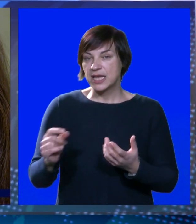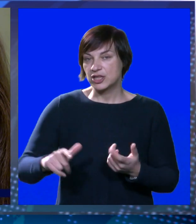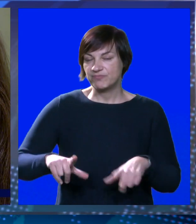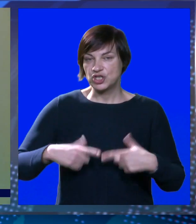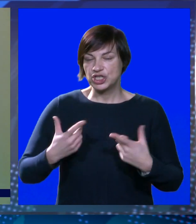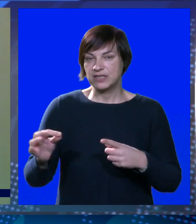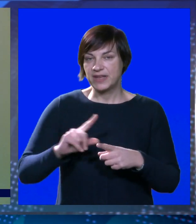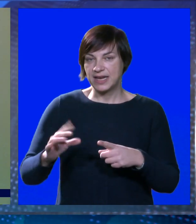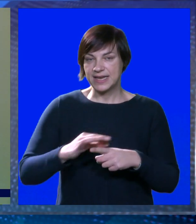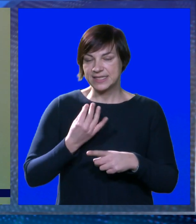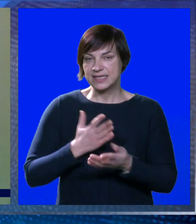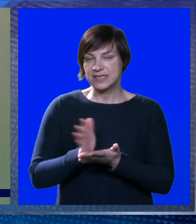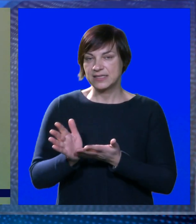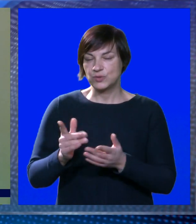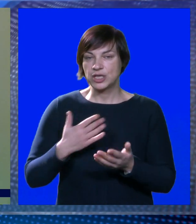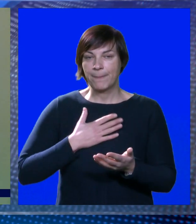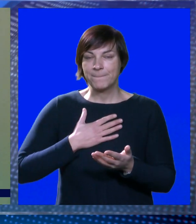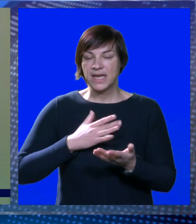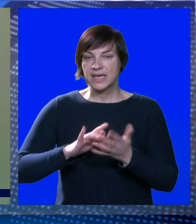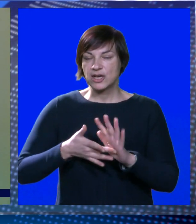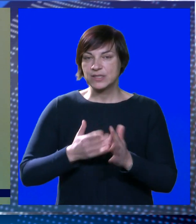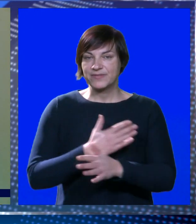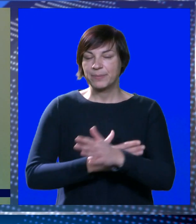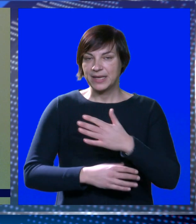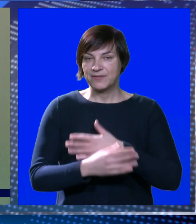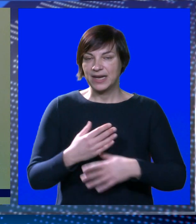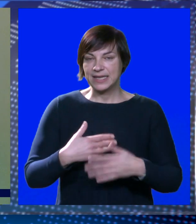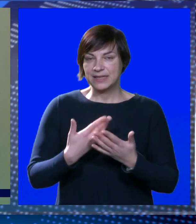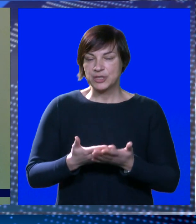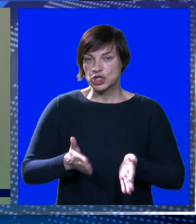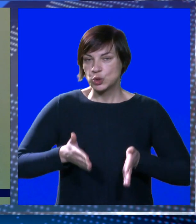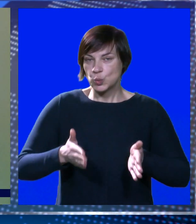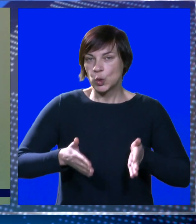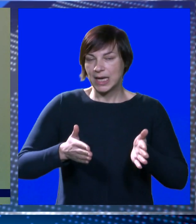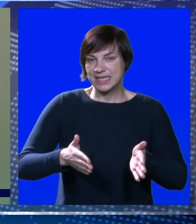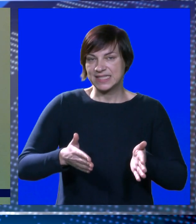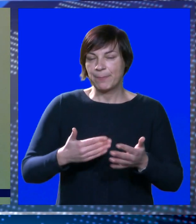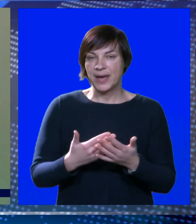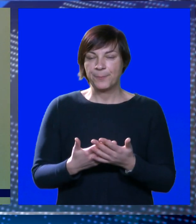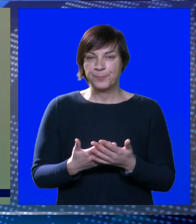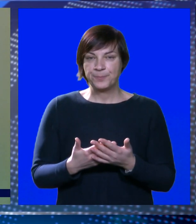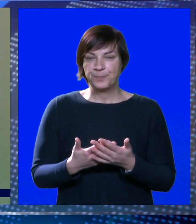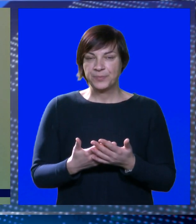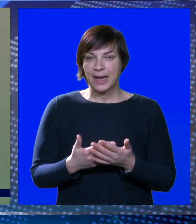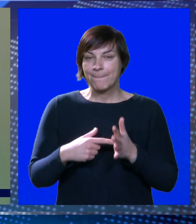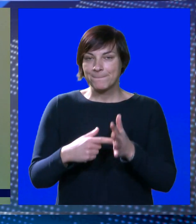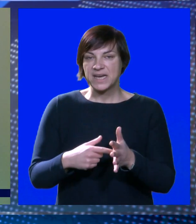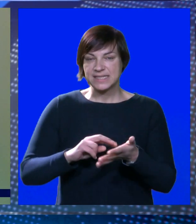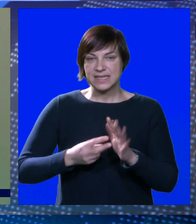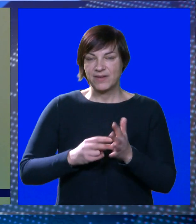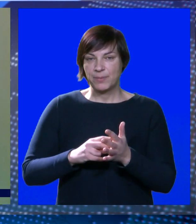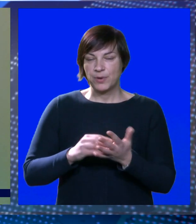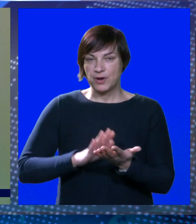slučaj. Pa meni kao i svim invalidima, pogotovo ovim što su u kolicima, predstavlja problem